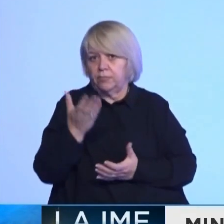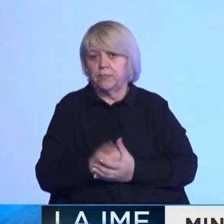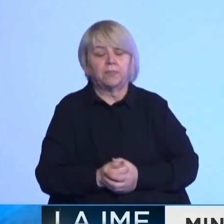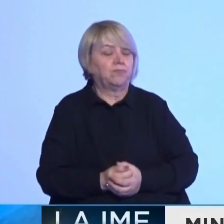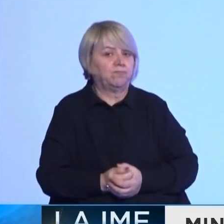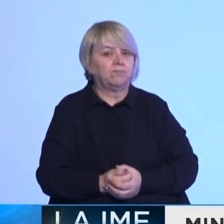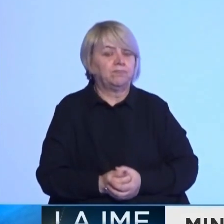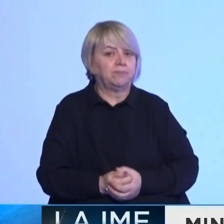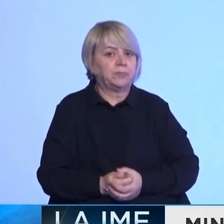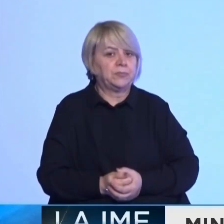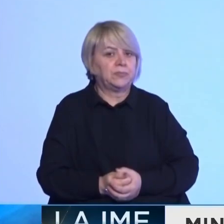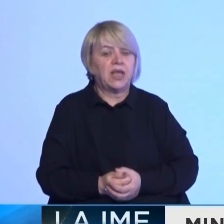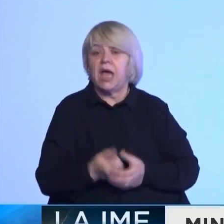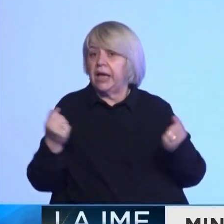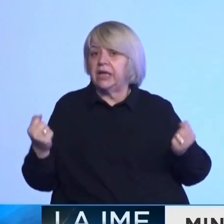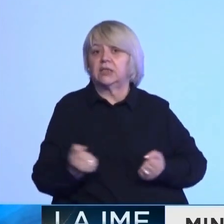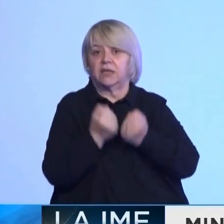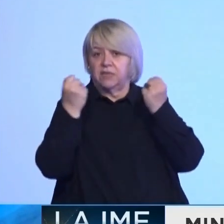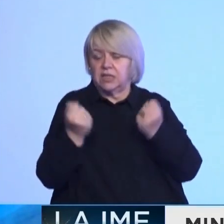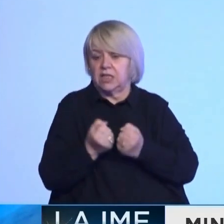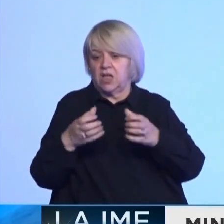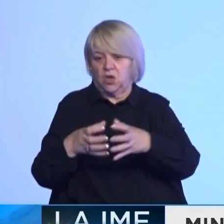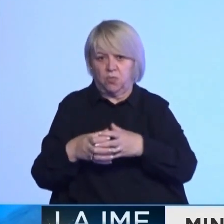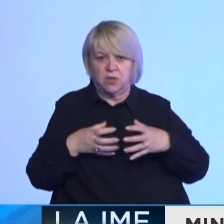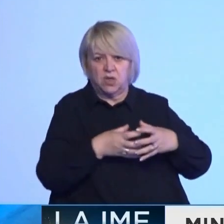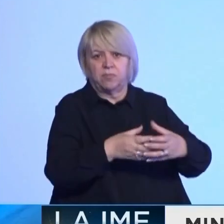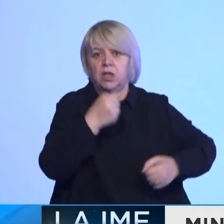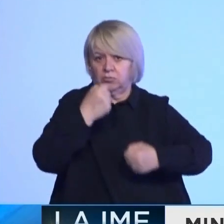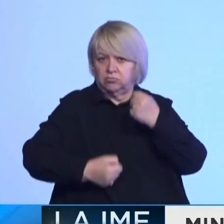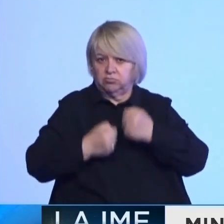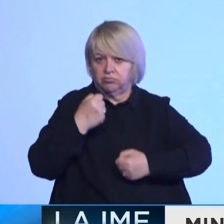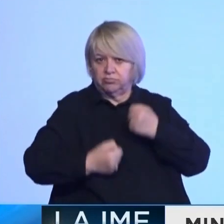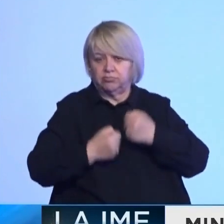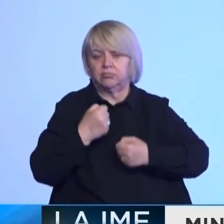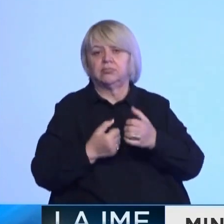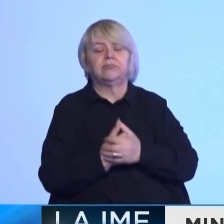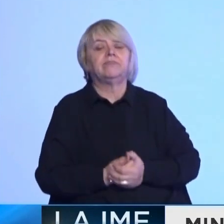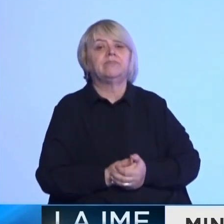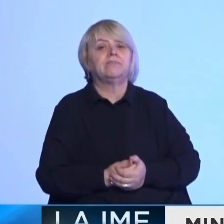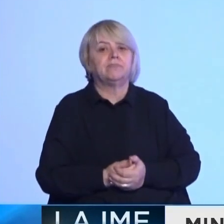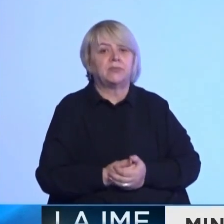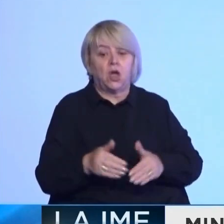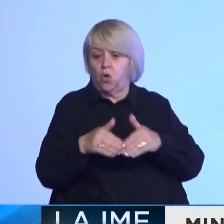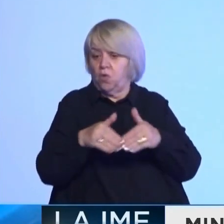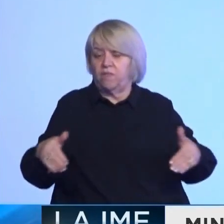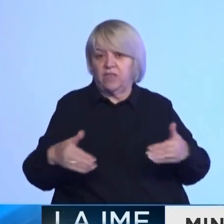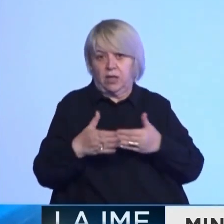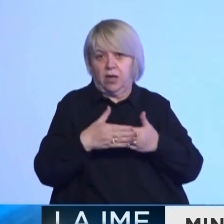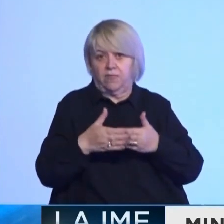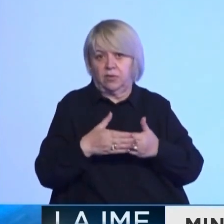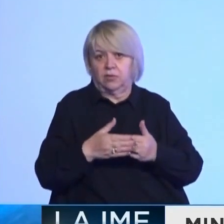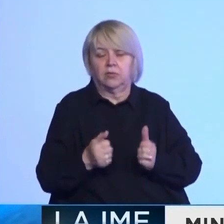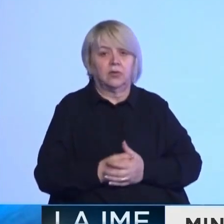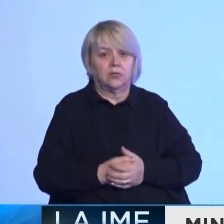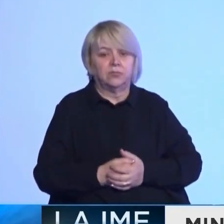kryesisht me aktivitetet e grupeve terroriste të armatosra në ufirin verjor të vendit ton,